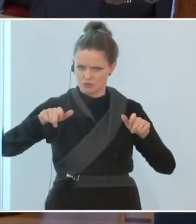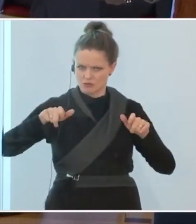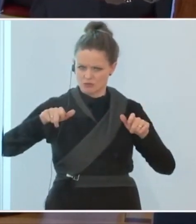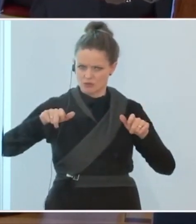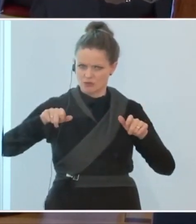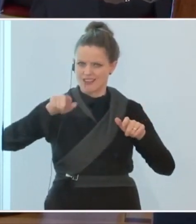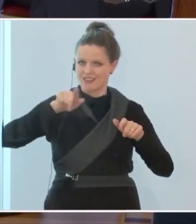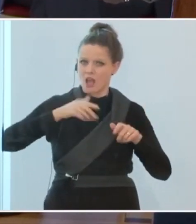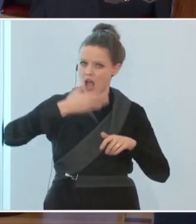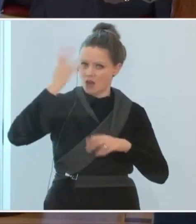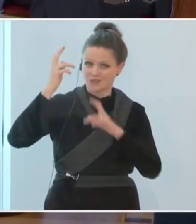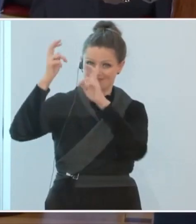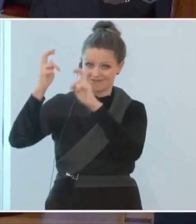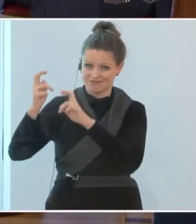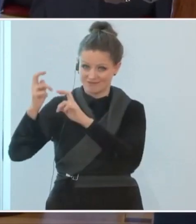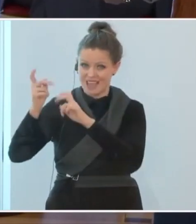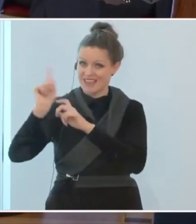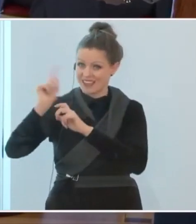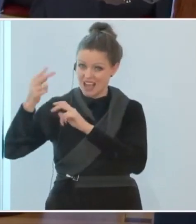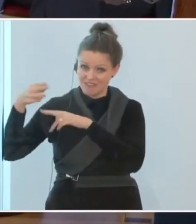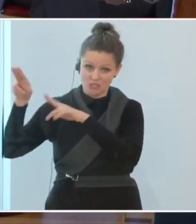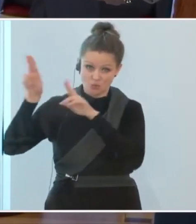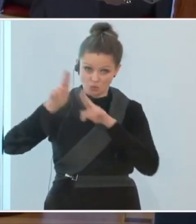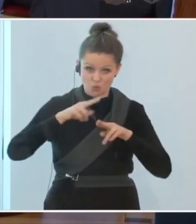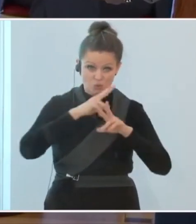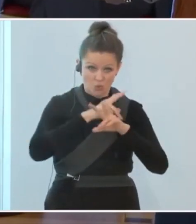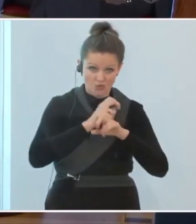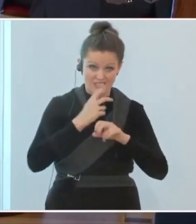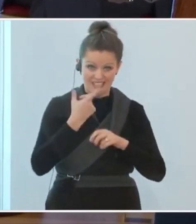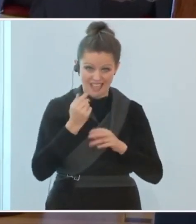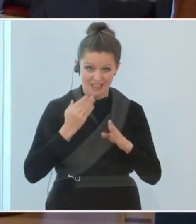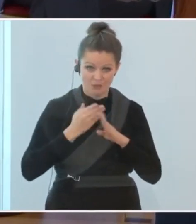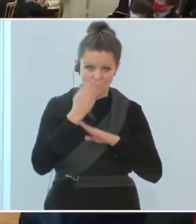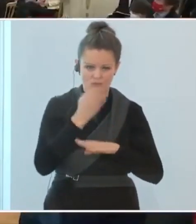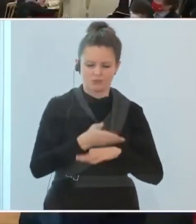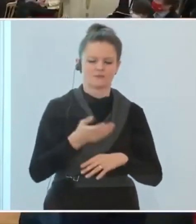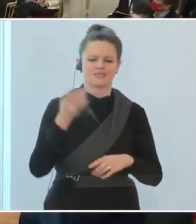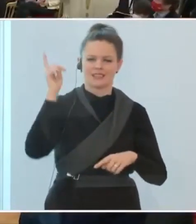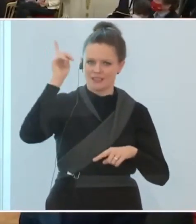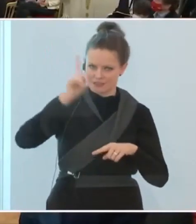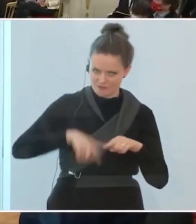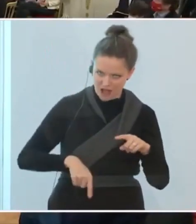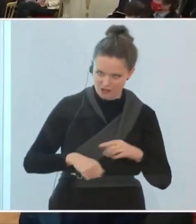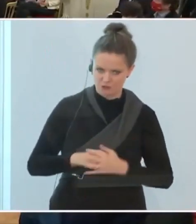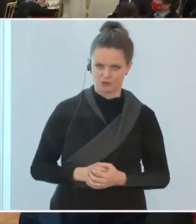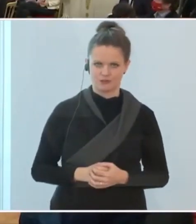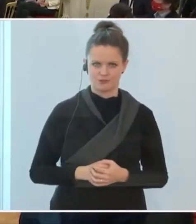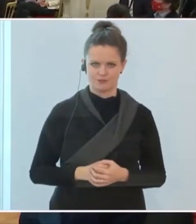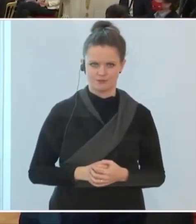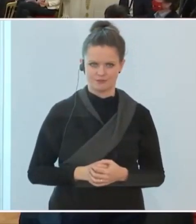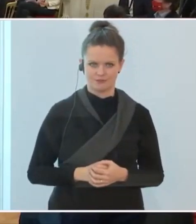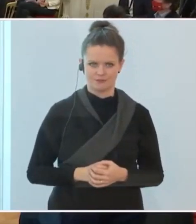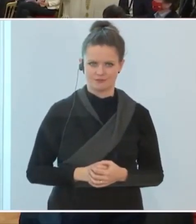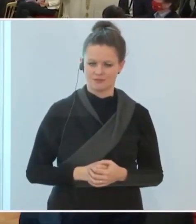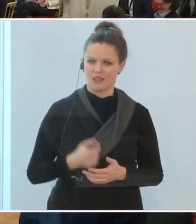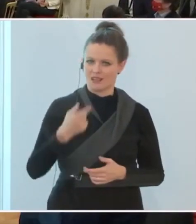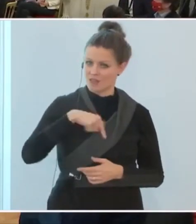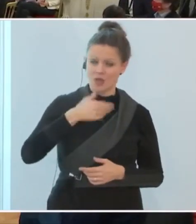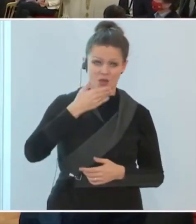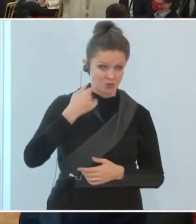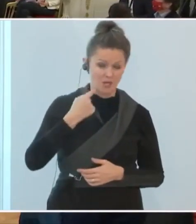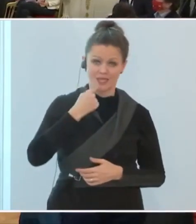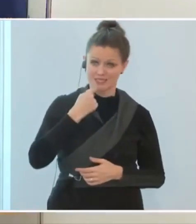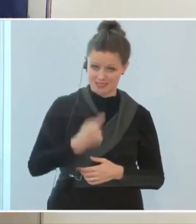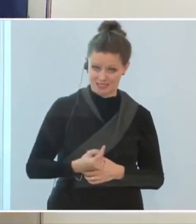zu Weihnachten besuchen wollen, dürfen nicht nach Österreich kommen? Das ist falsch und entspricht auch nicht dem, was wir vorher gesagt